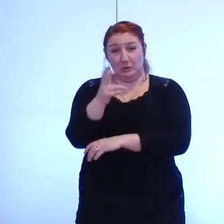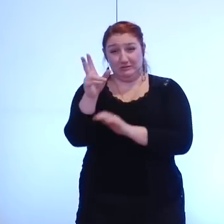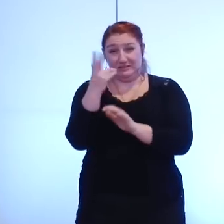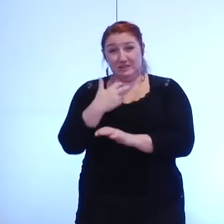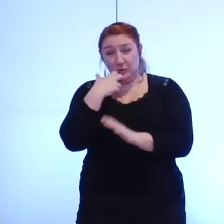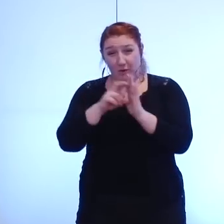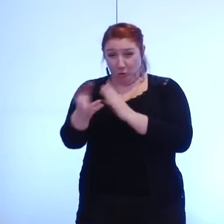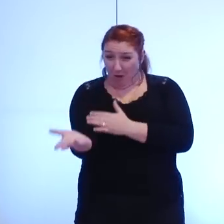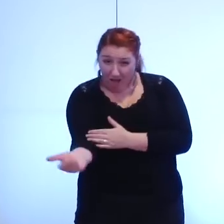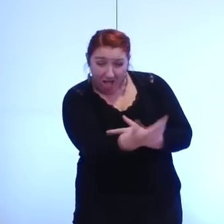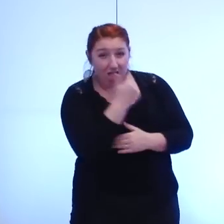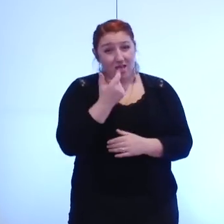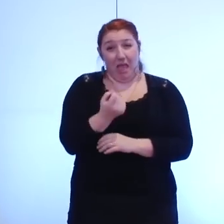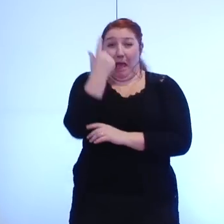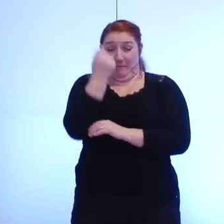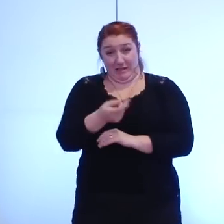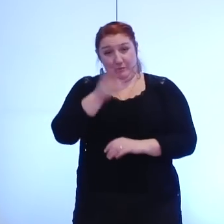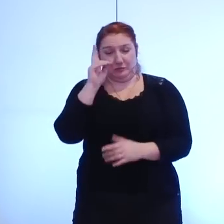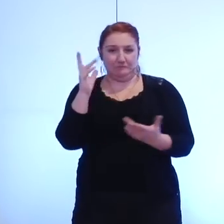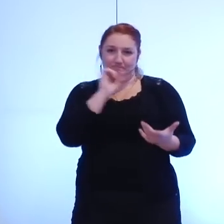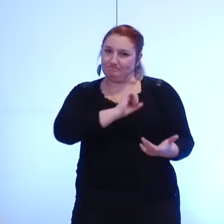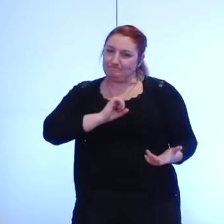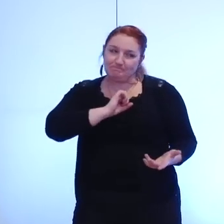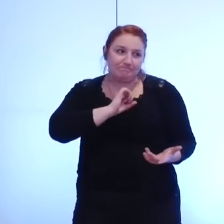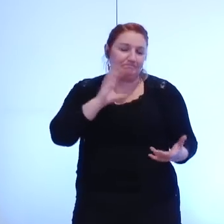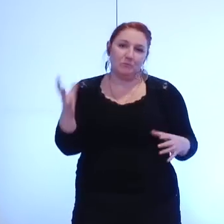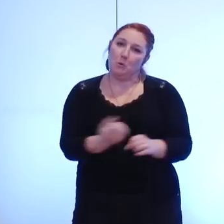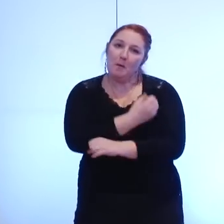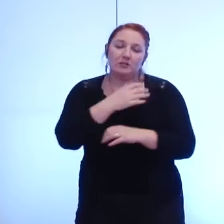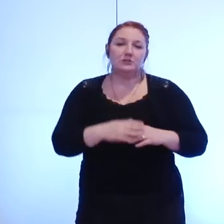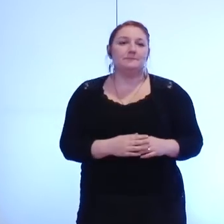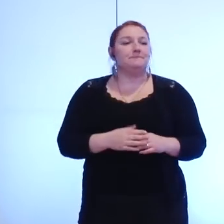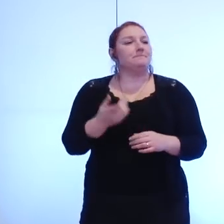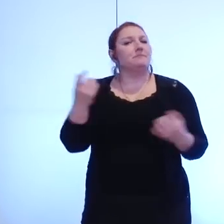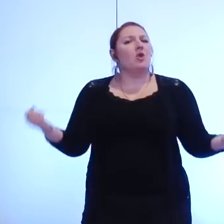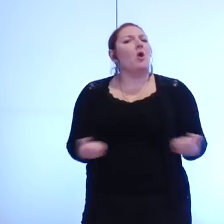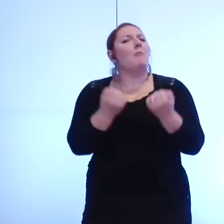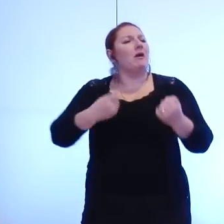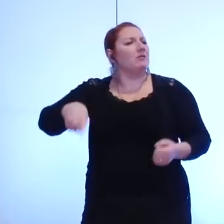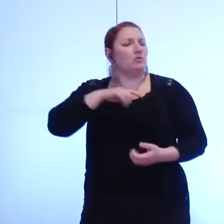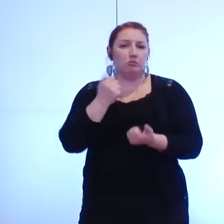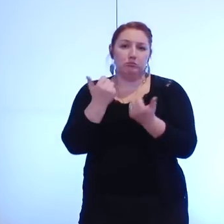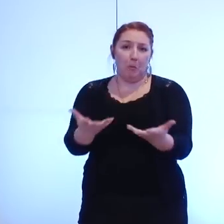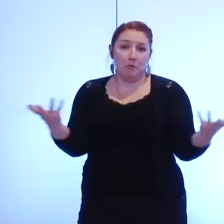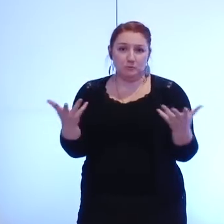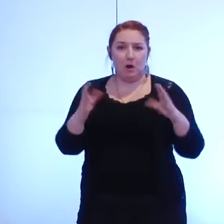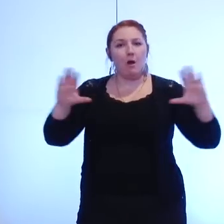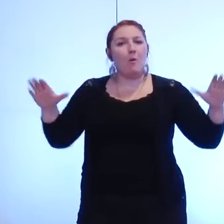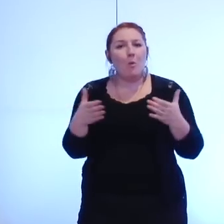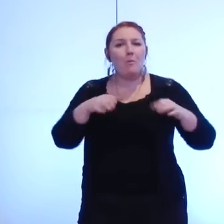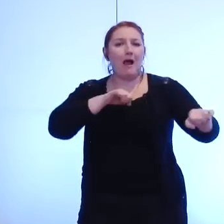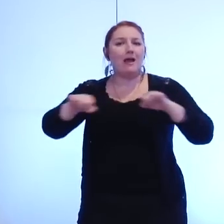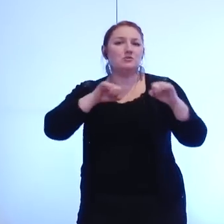formidable ouverture qui s'engage nous avons proposé durant la campagne la mise en place de ce que nous avions appelé les groupes d'action